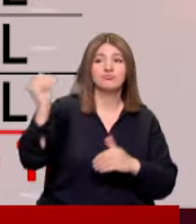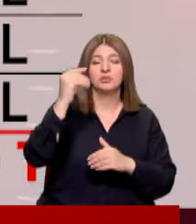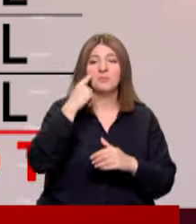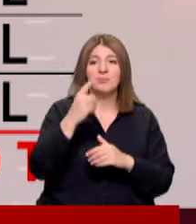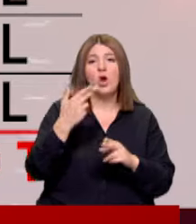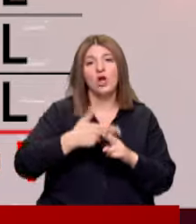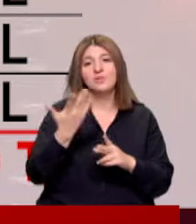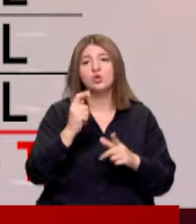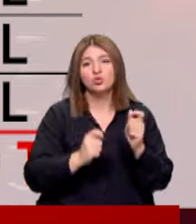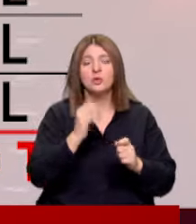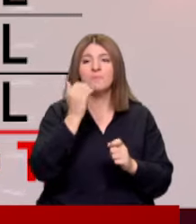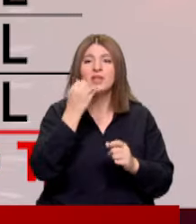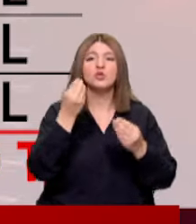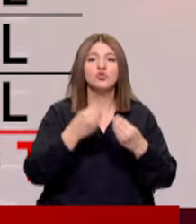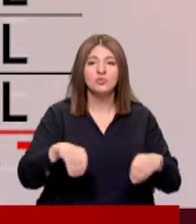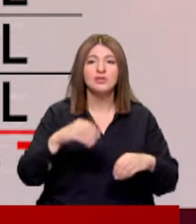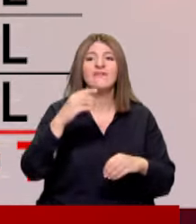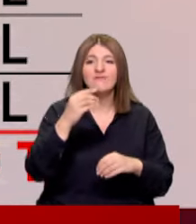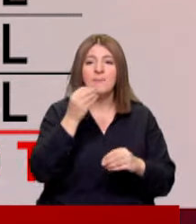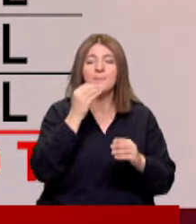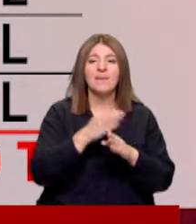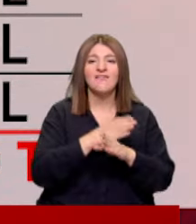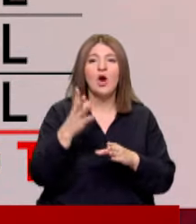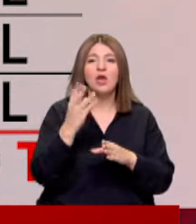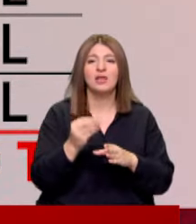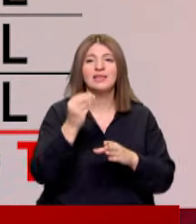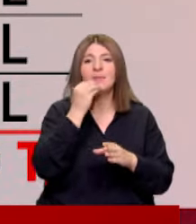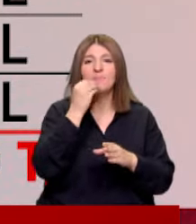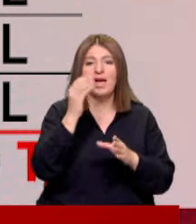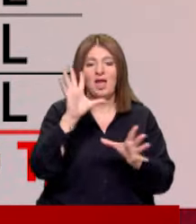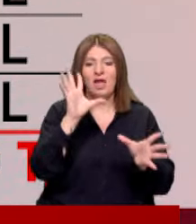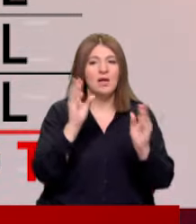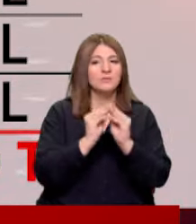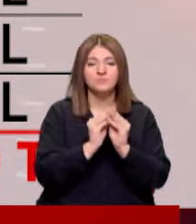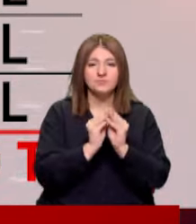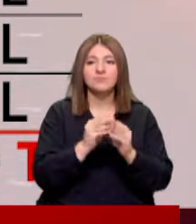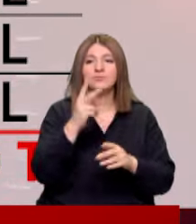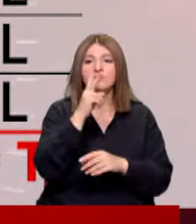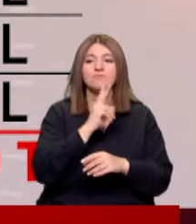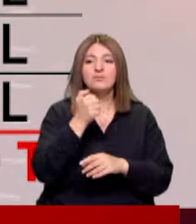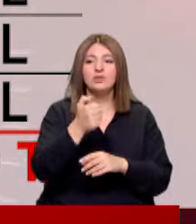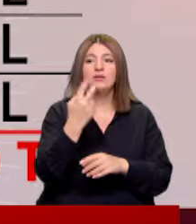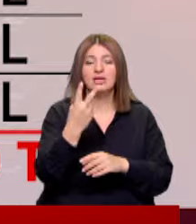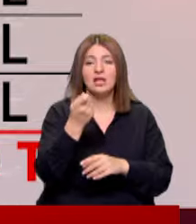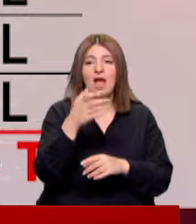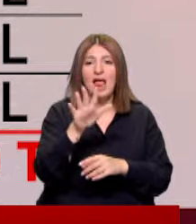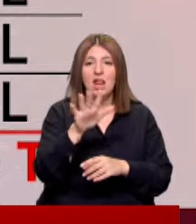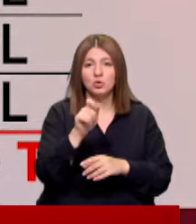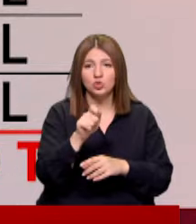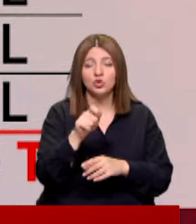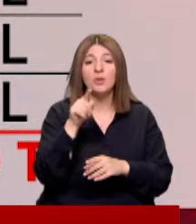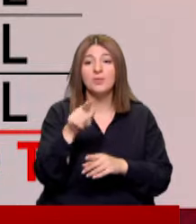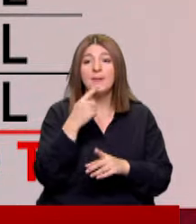bakalım Örneğin süt, peynir, yumurta ve meyvelerden oluşan gıda ürünlerinin toplam tutarı 262 lira 50 kuruş